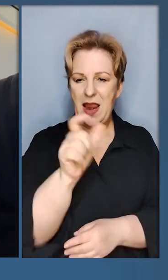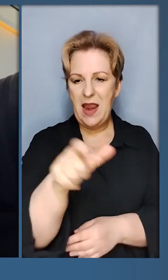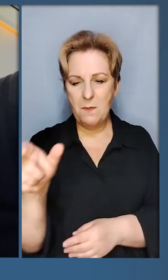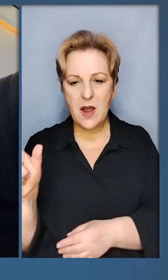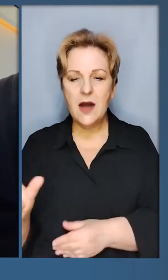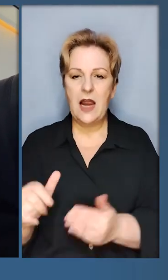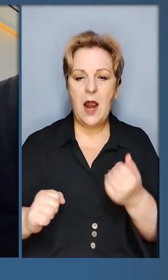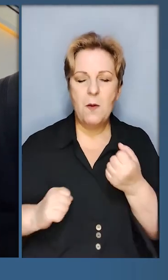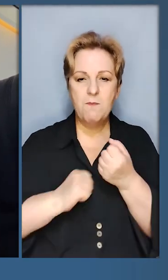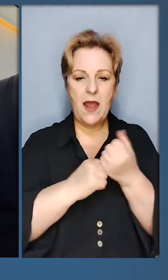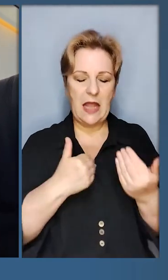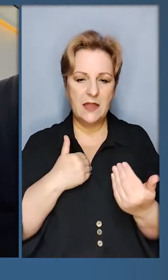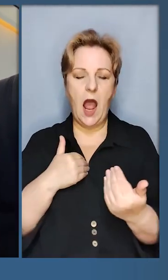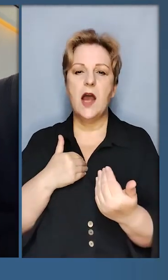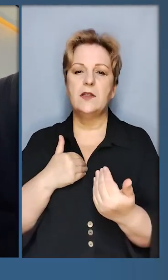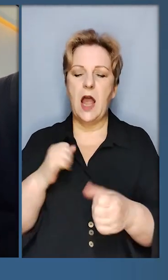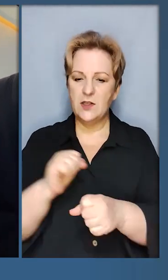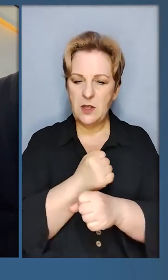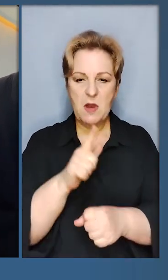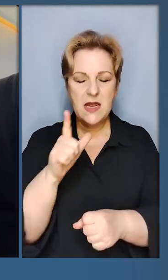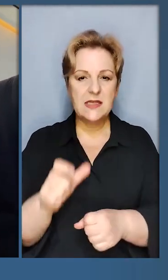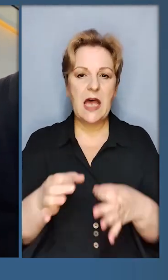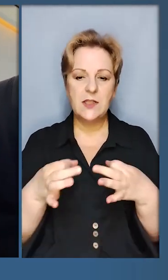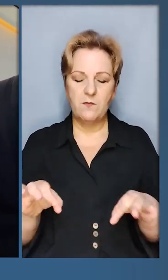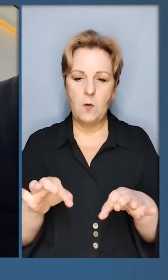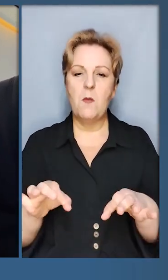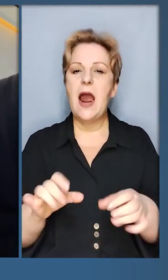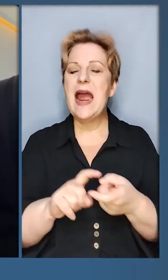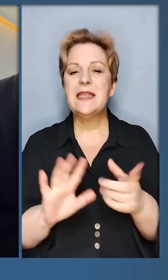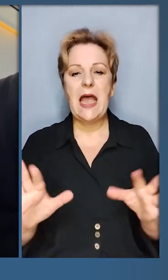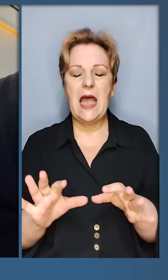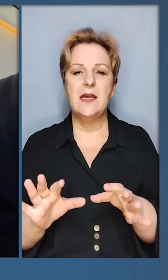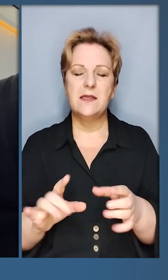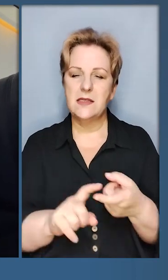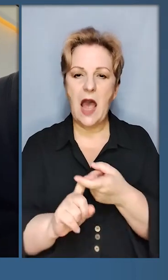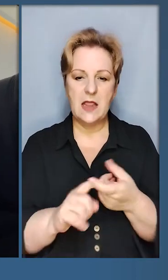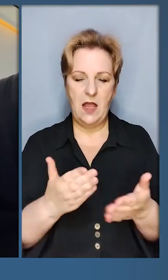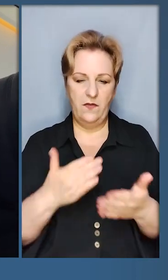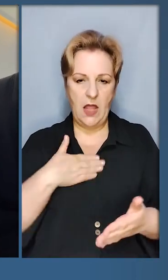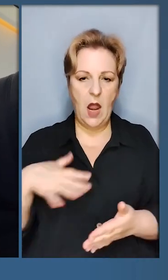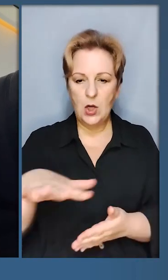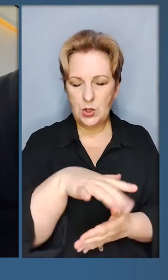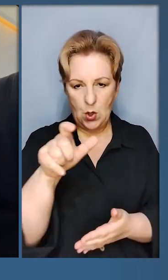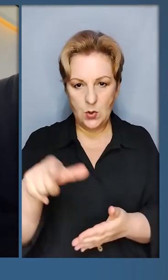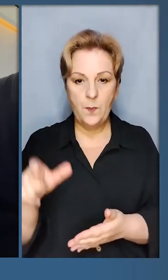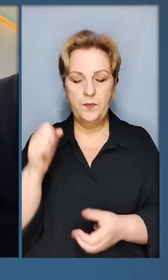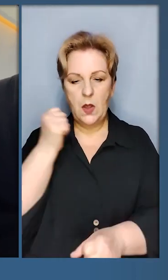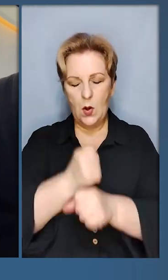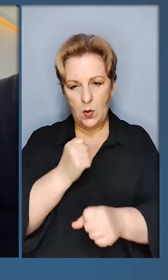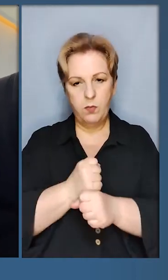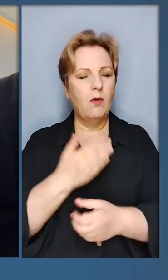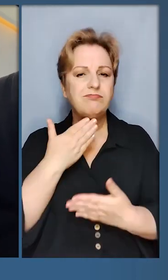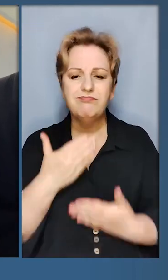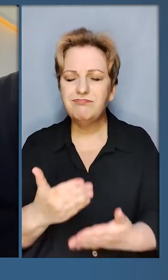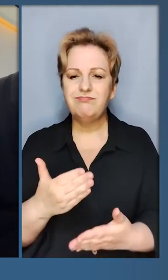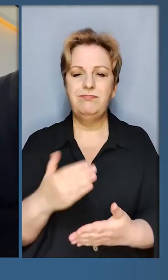американців підтримують нас в битві за свободу, за незалежність на наших людей. Дякую, Мерці. Робота